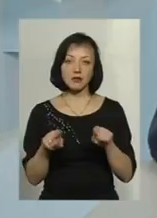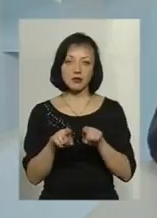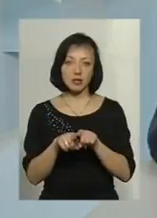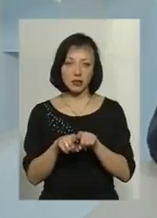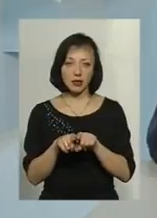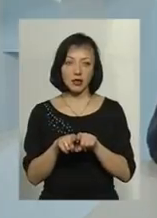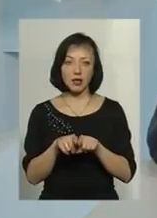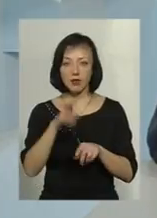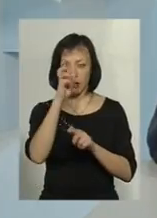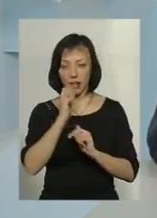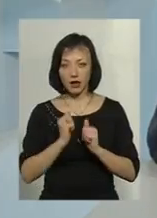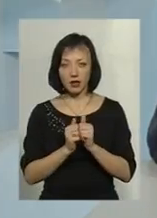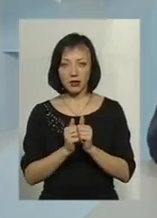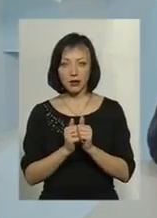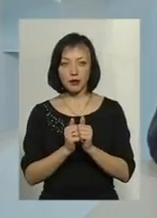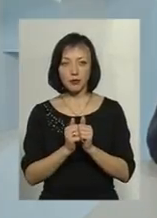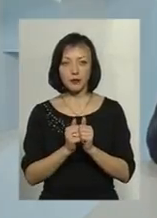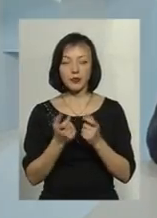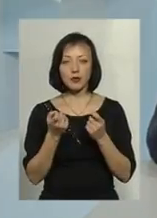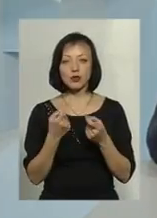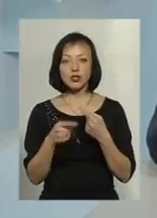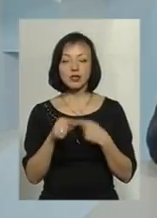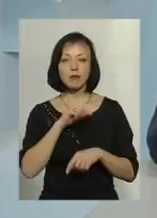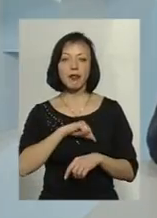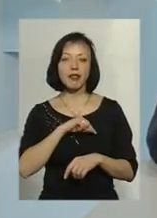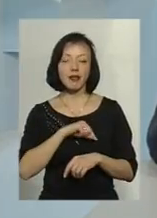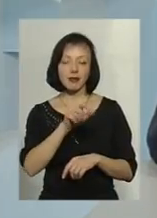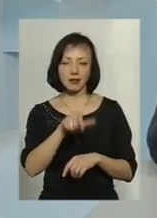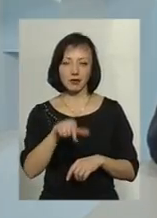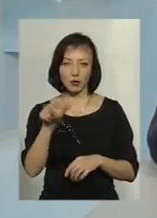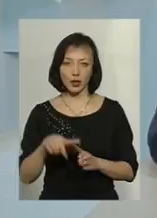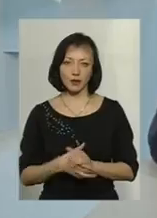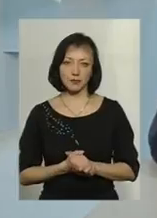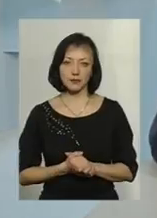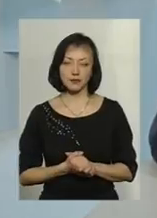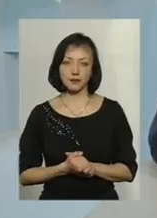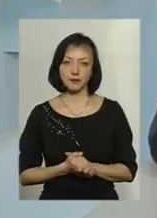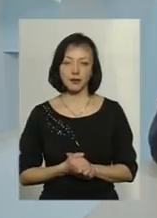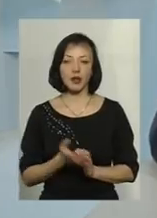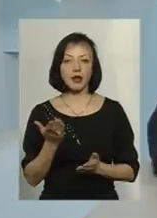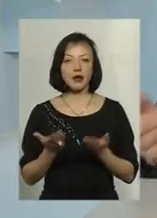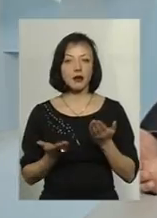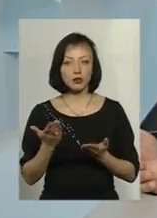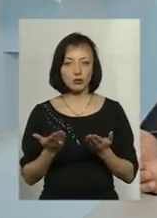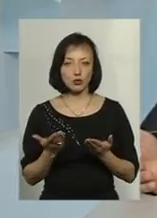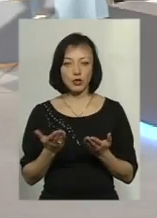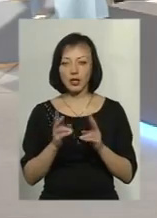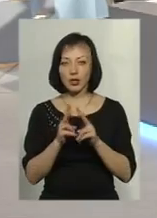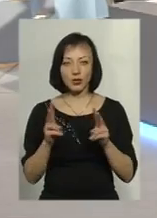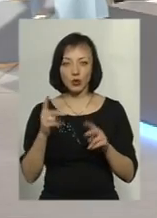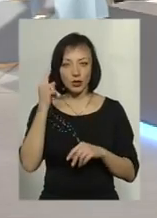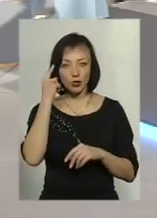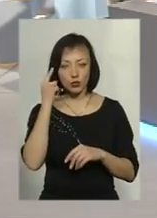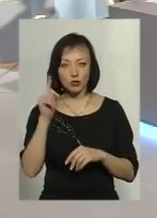в тих країнах трошки інший менталітет споживачів. Тобто, якщо... Там ніхто не